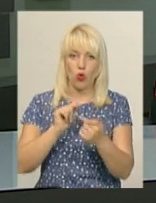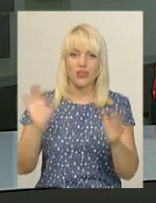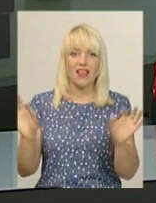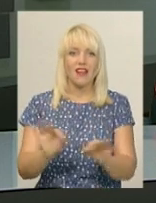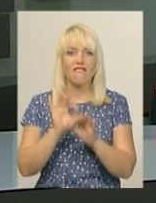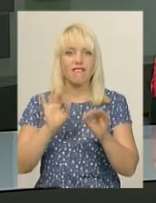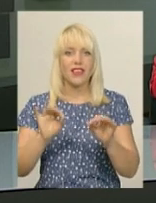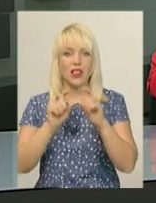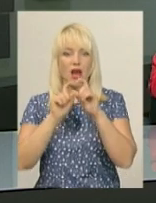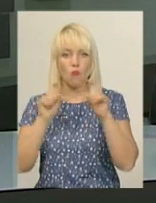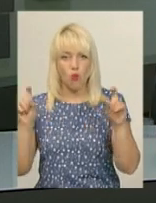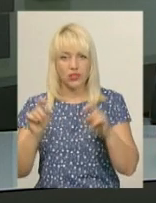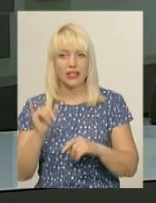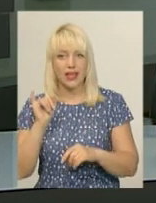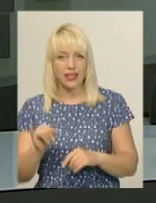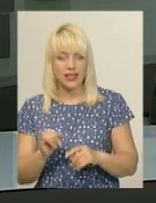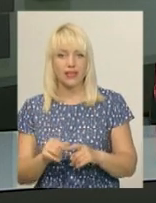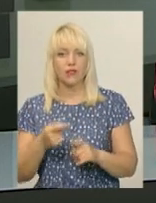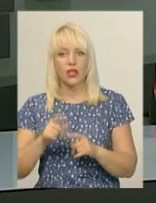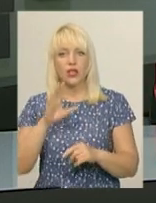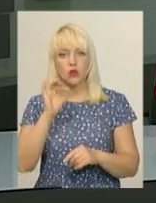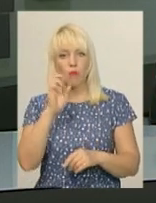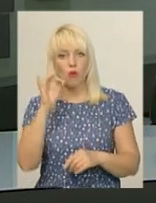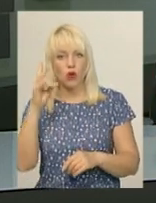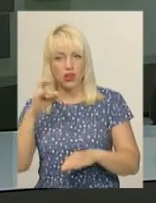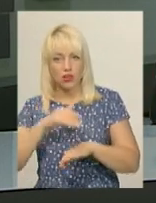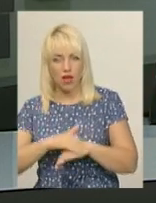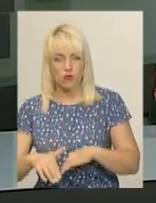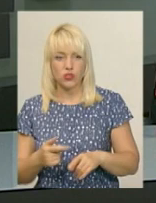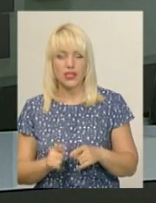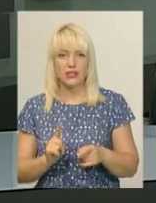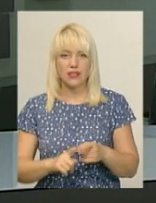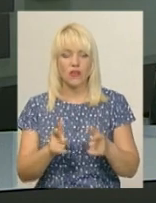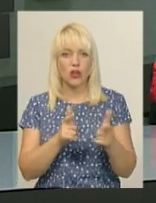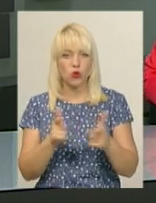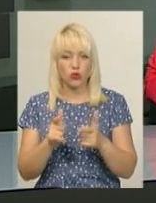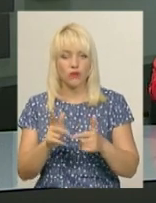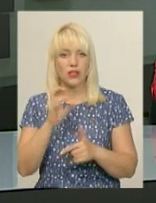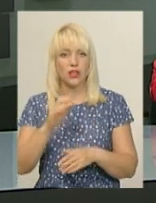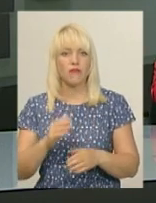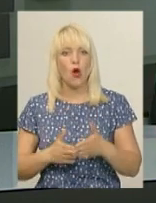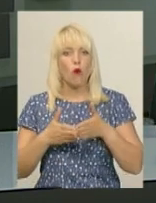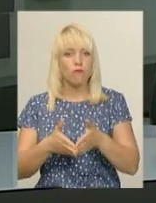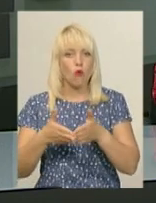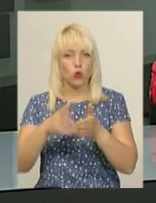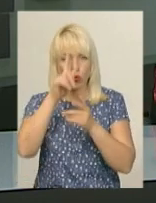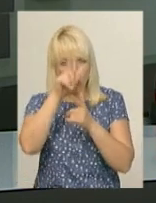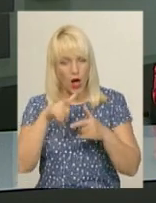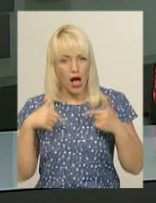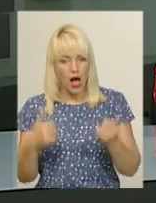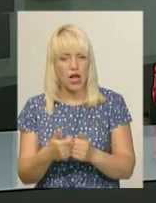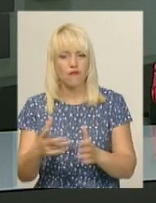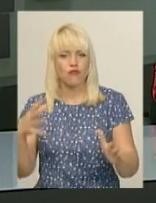Соборній. Нагадаю, підземні контейнери на 3 кубічних метри виготовлені у Португалії. Вони вміщають втричі більше